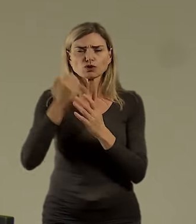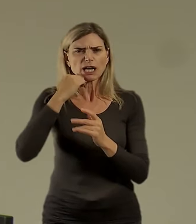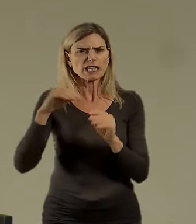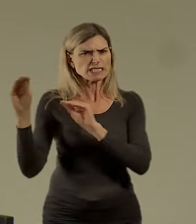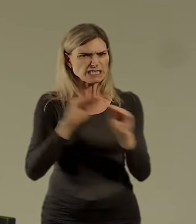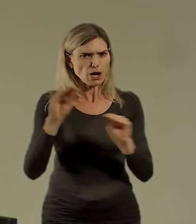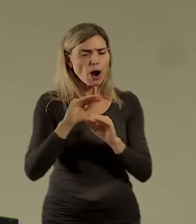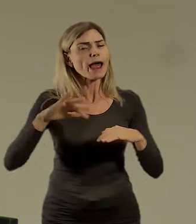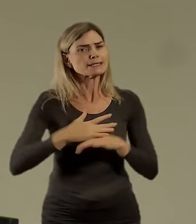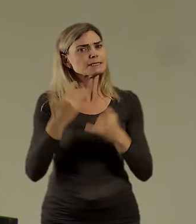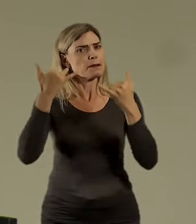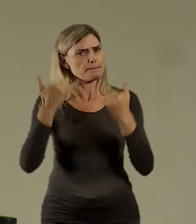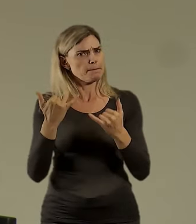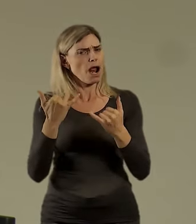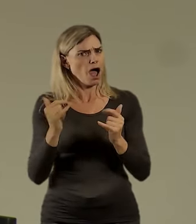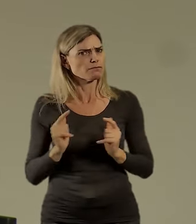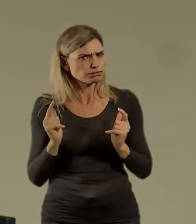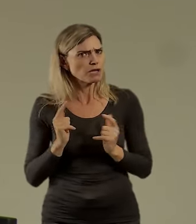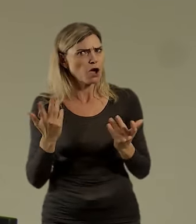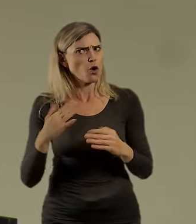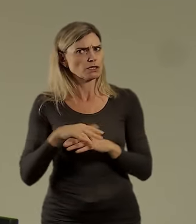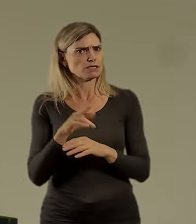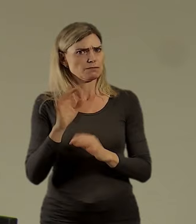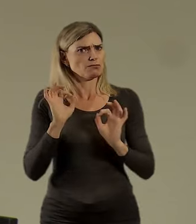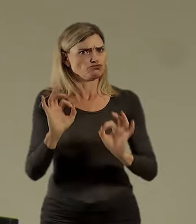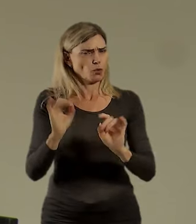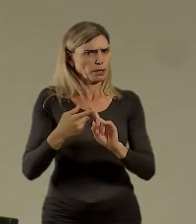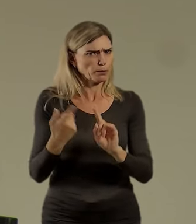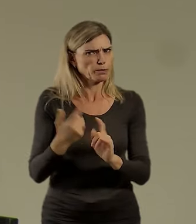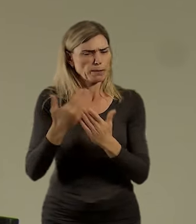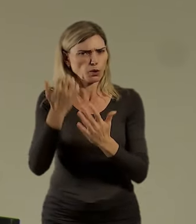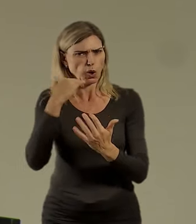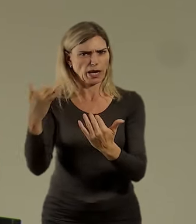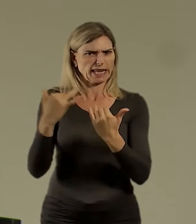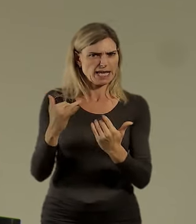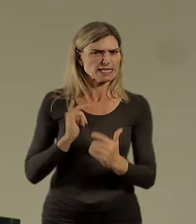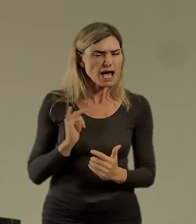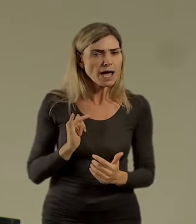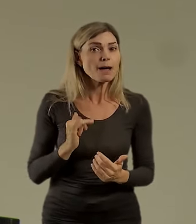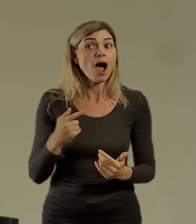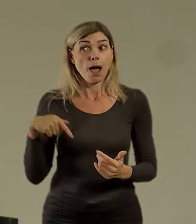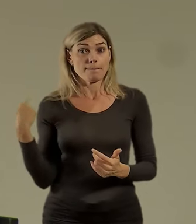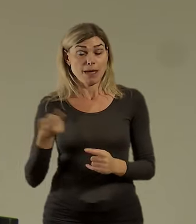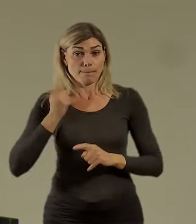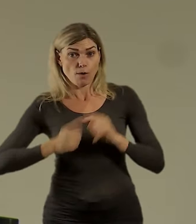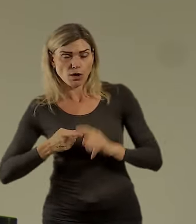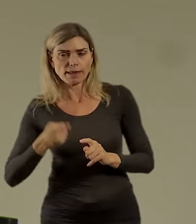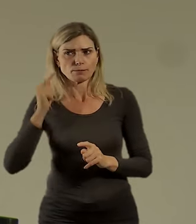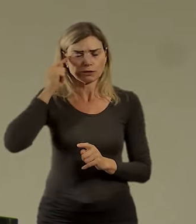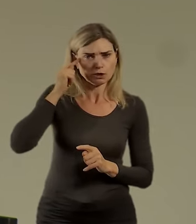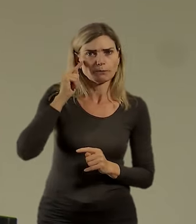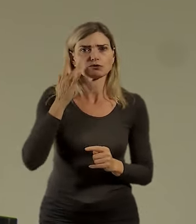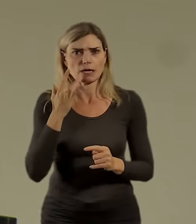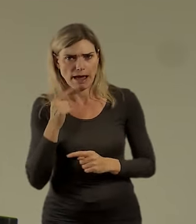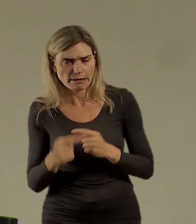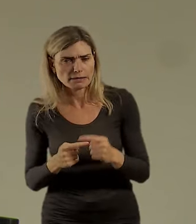vítězem. A teď my se k tomu jako odborníci, politici musíme nějak stavět. A je zřejmé